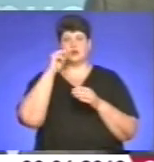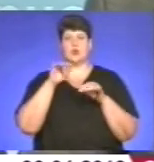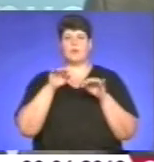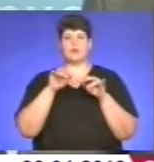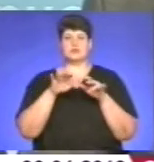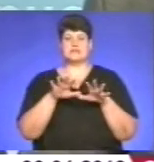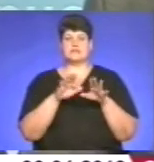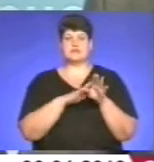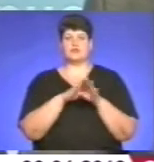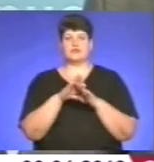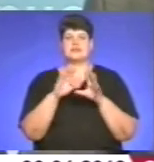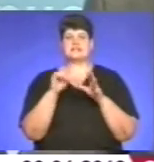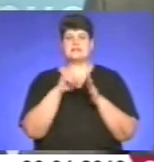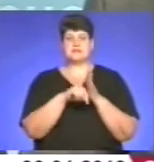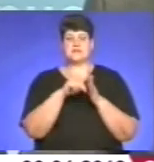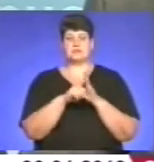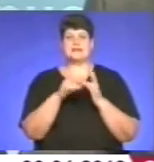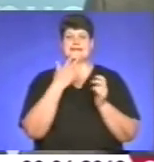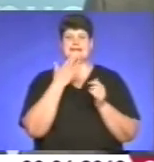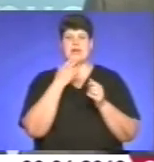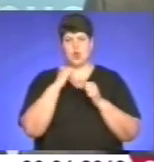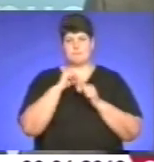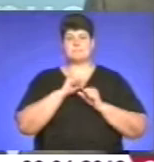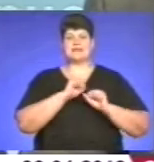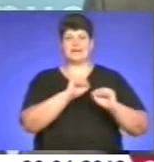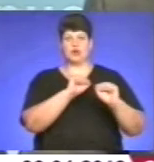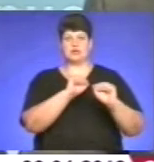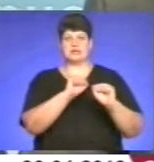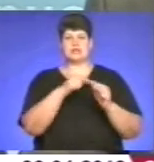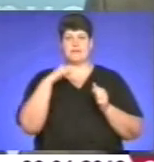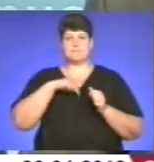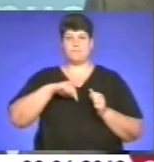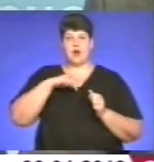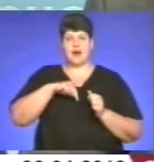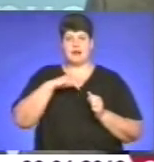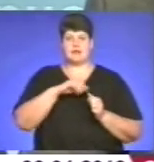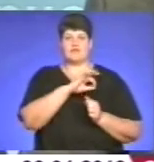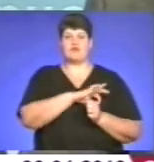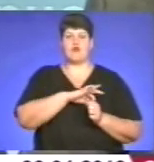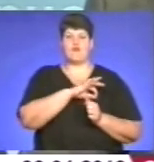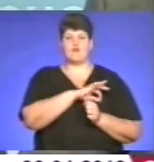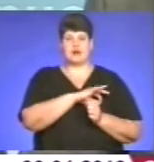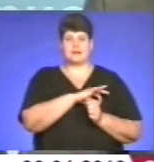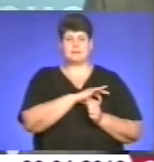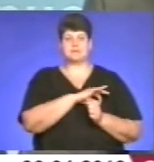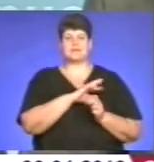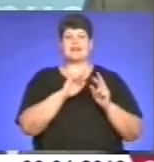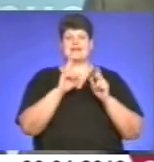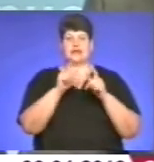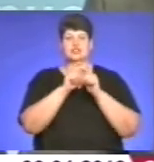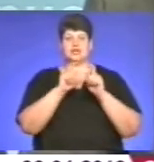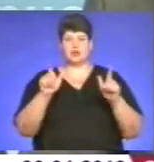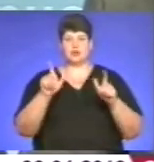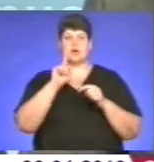змістом національно-патріотичним, моральне виховання як шкільної